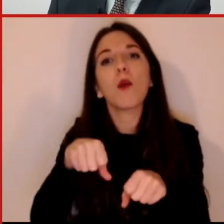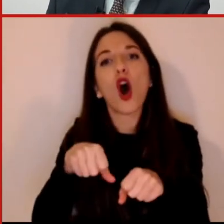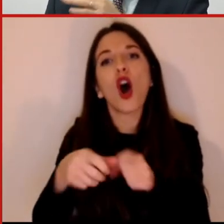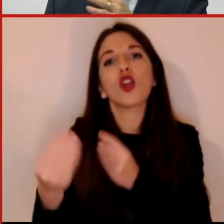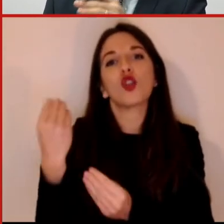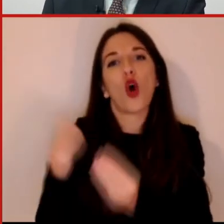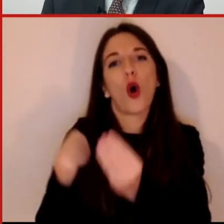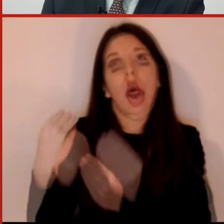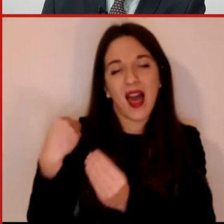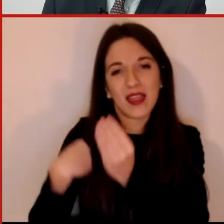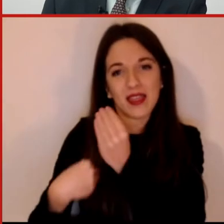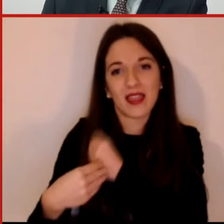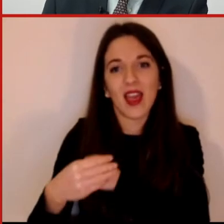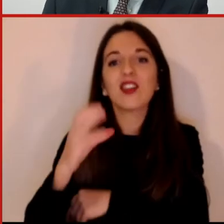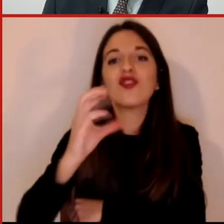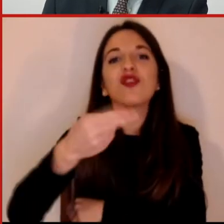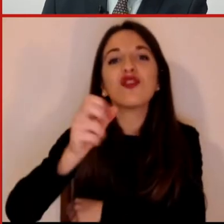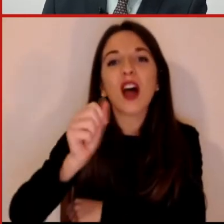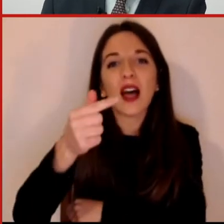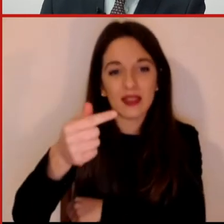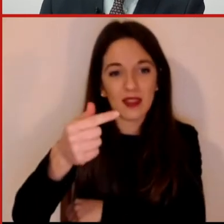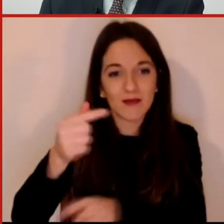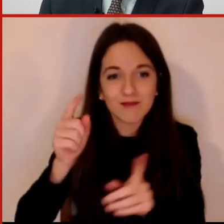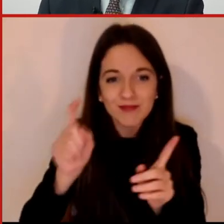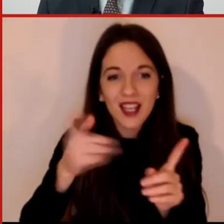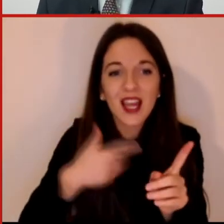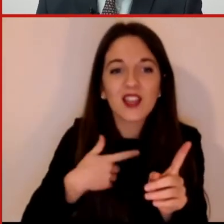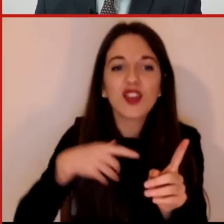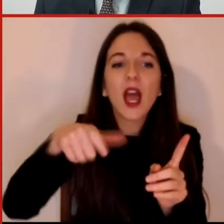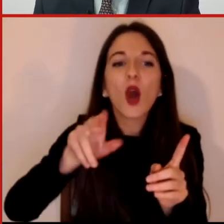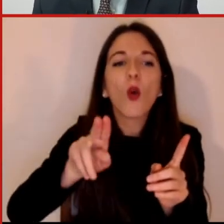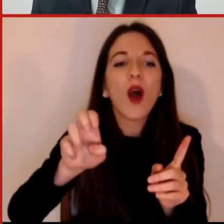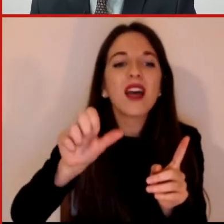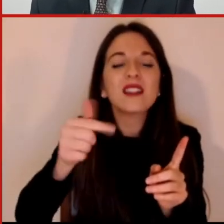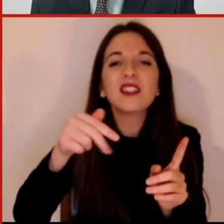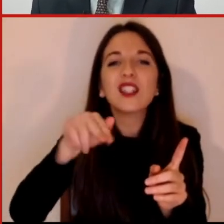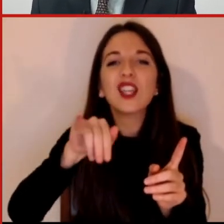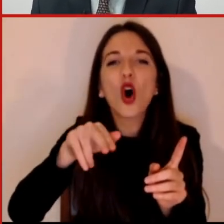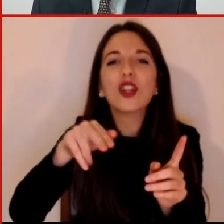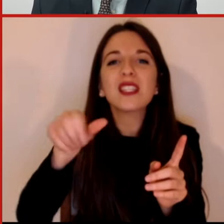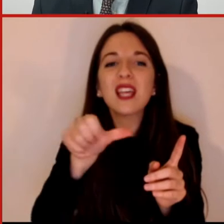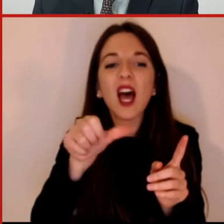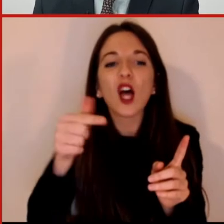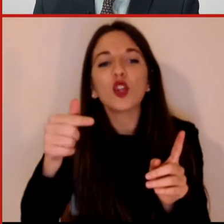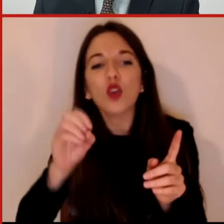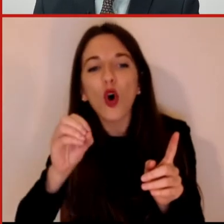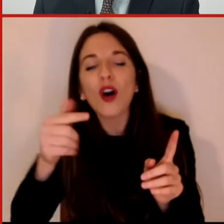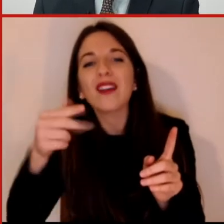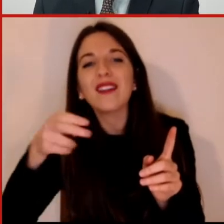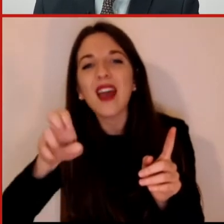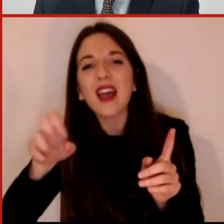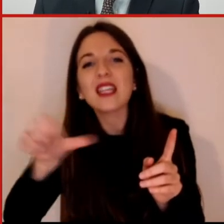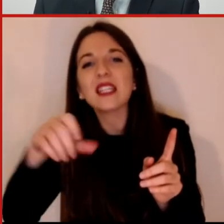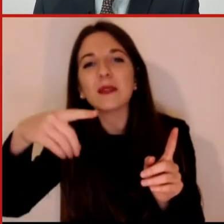bottone question to the speaker e l'istan poll. L'istan poll sono tre domande che abbiamo preparato con il